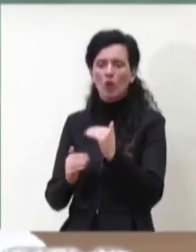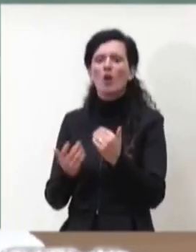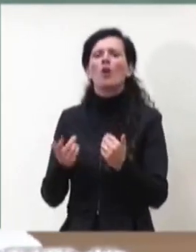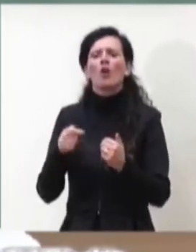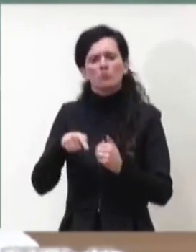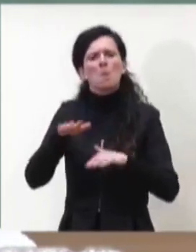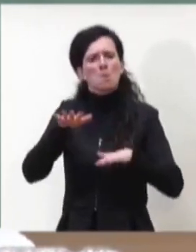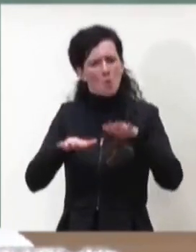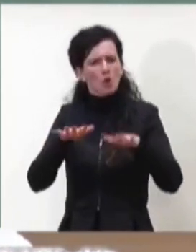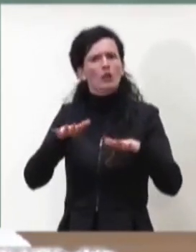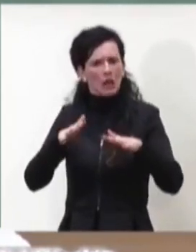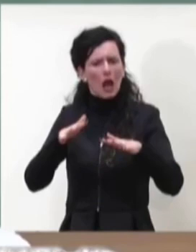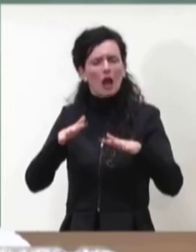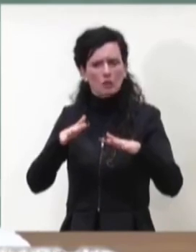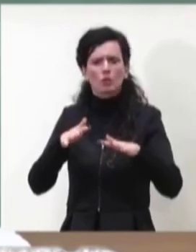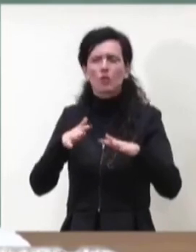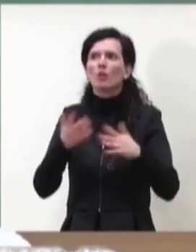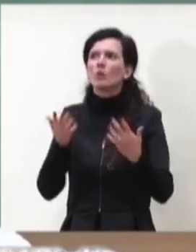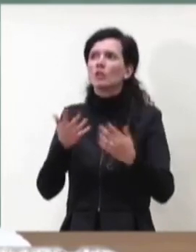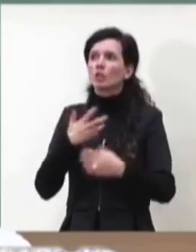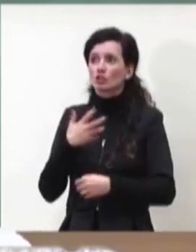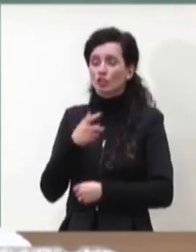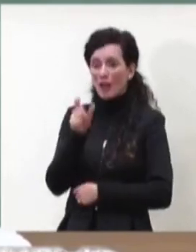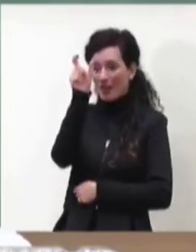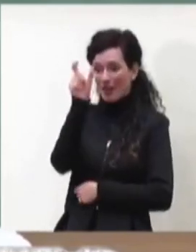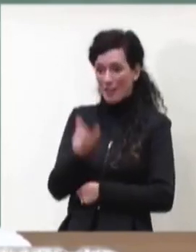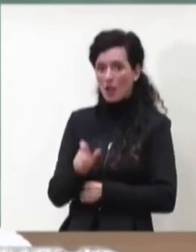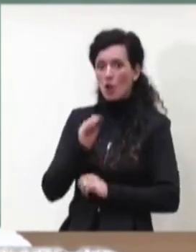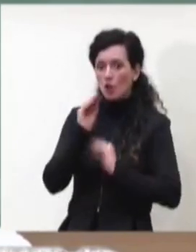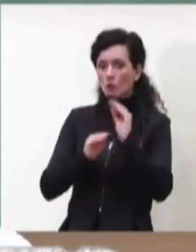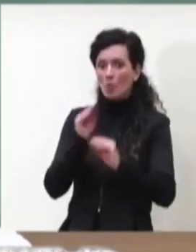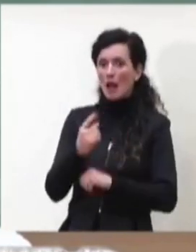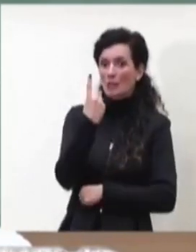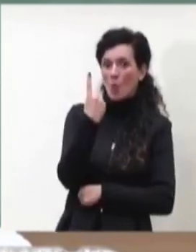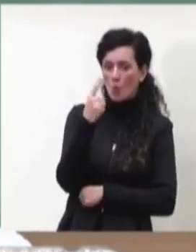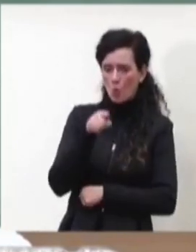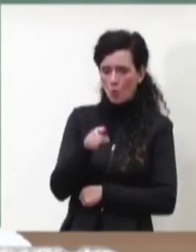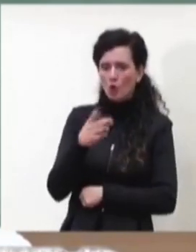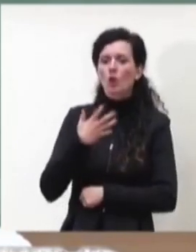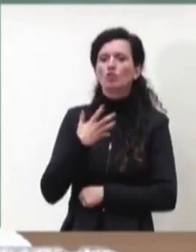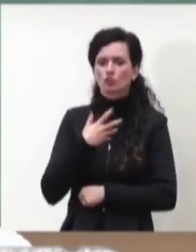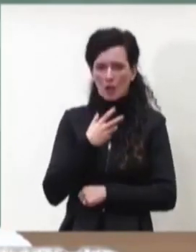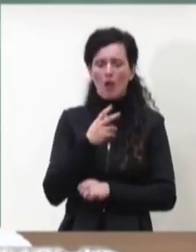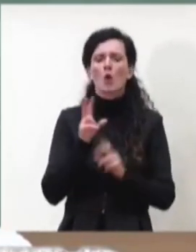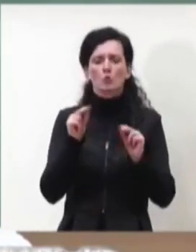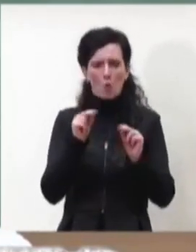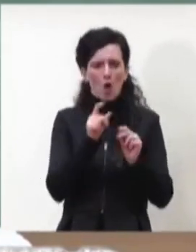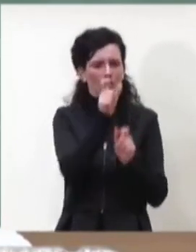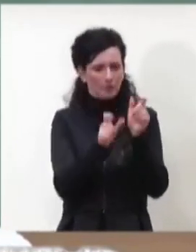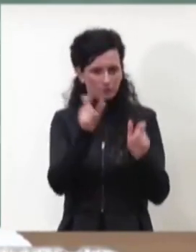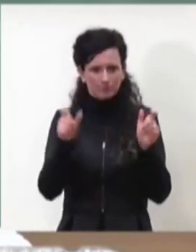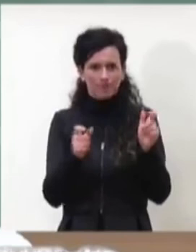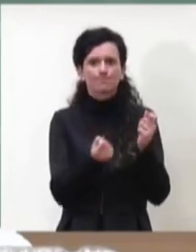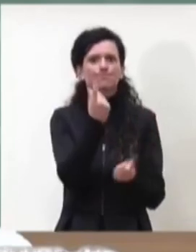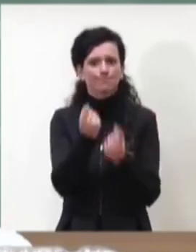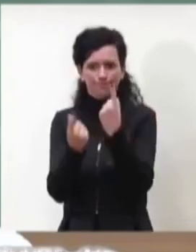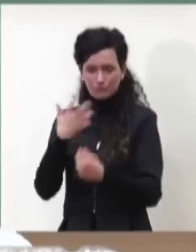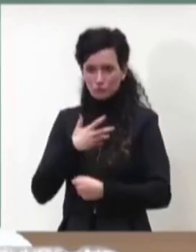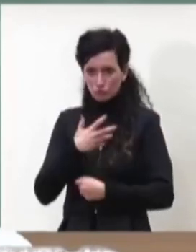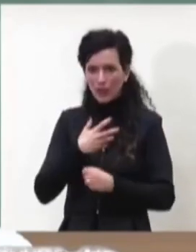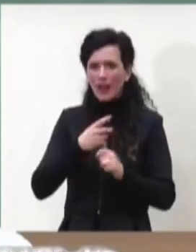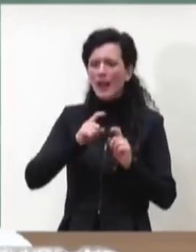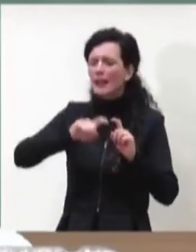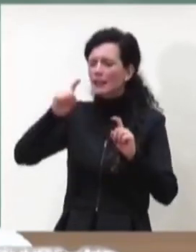colonna della domanda 1 sostanzialmente abbiamo avuto nuovi casi in tutti e anche il trend dei casi come vedete queste